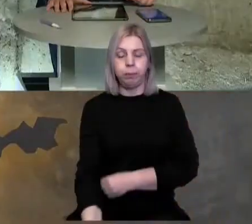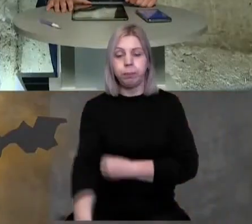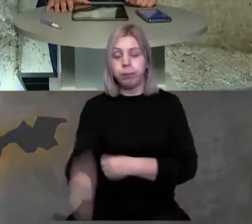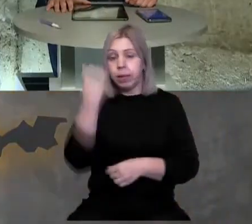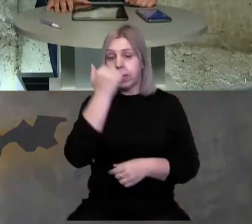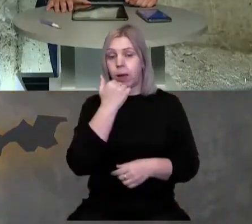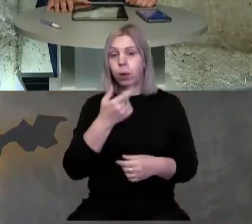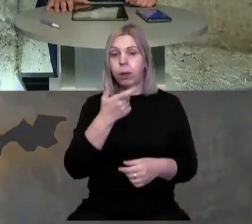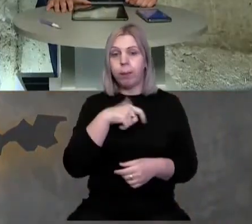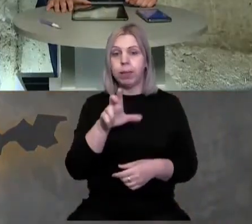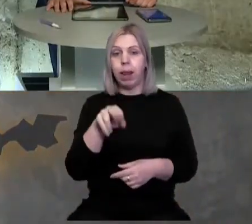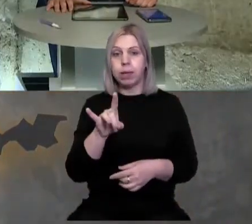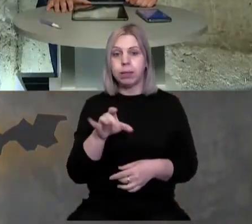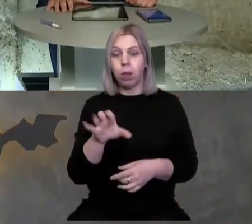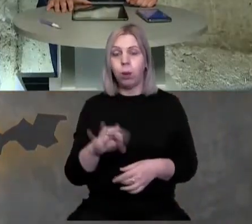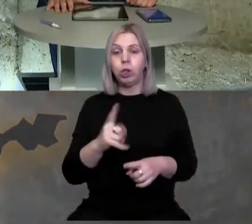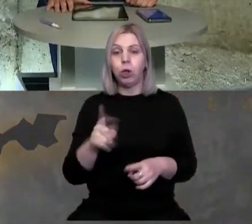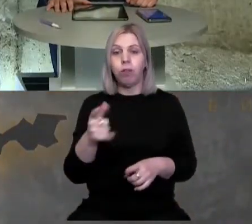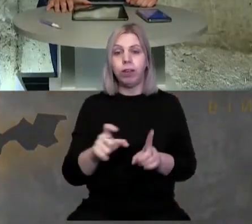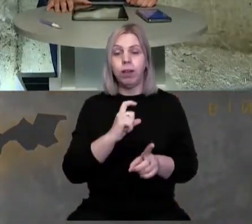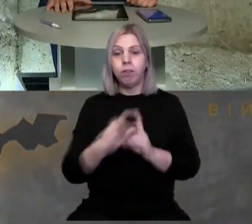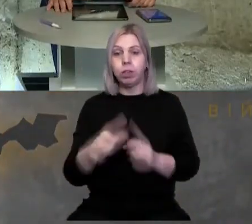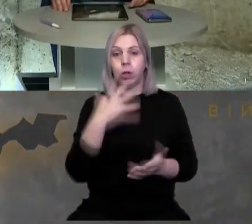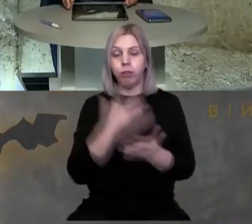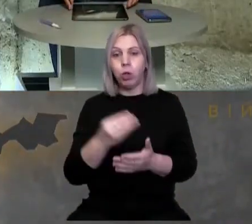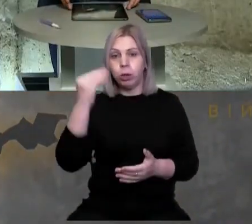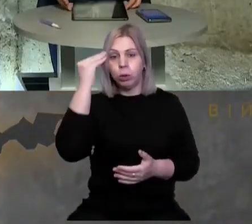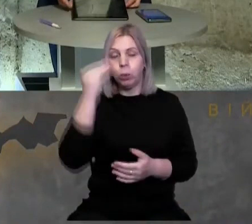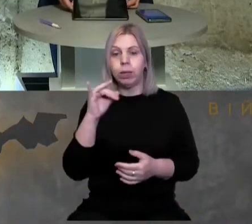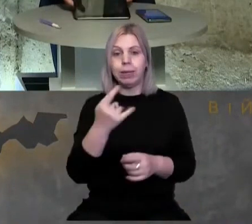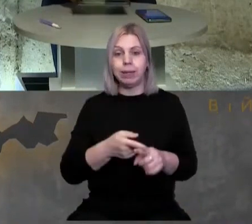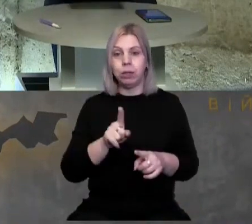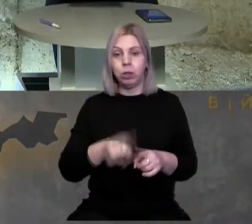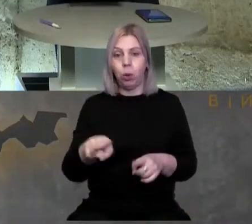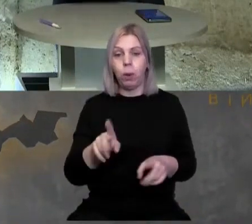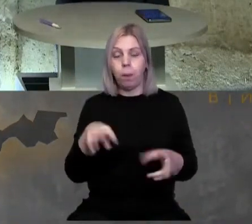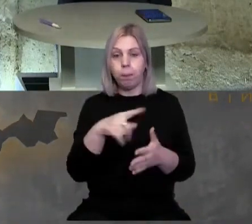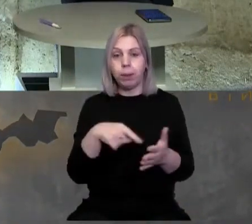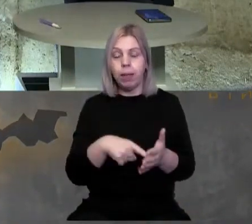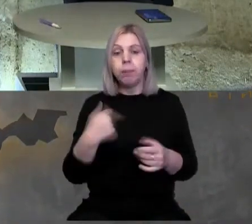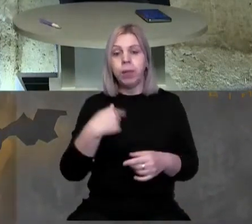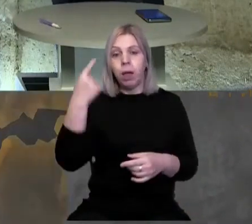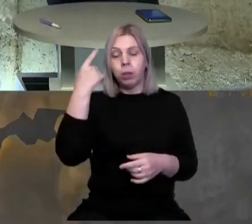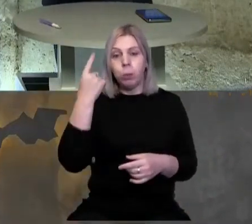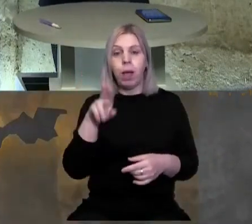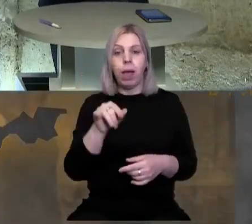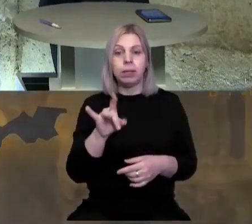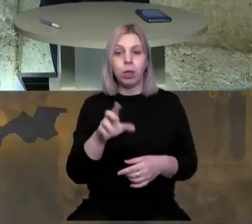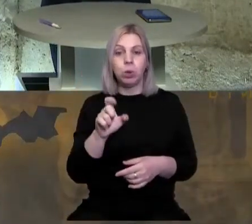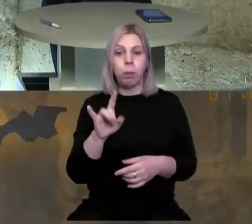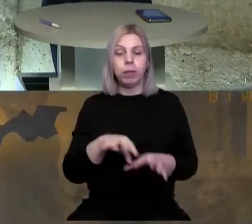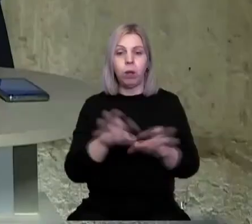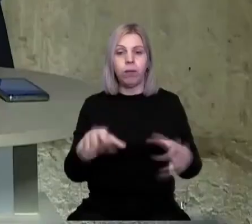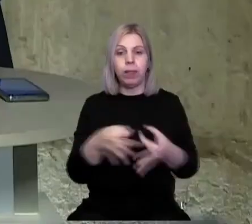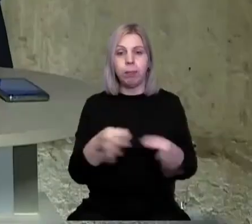Дякуємо, пане Ласло, що висловили свою думку з цього приводу. Нагадаємо, Ласло Зубаниш,